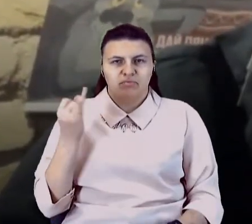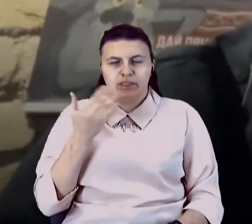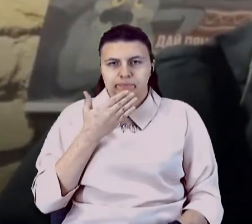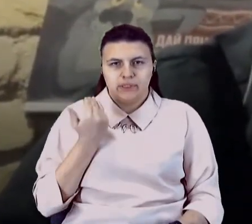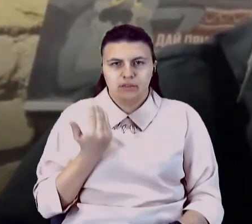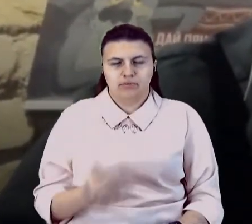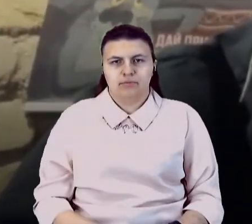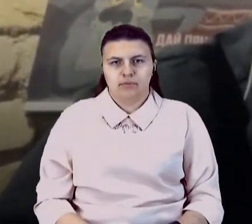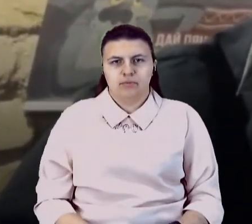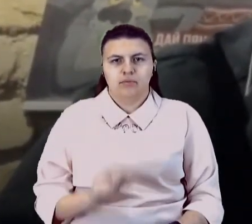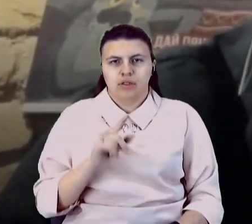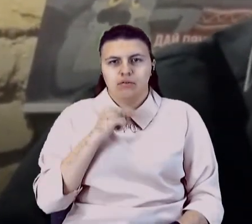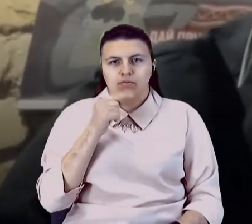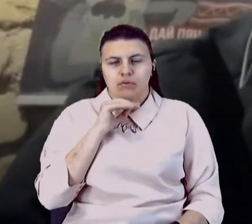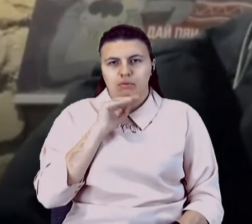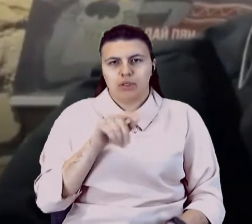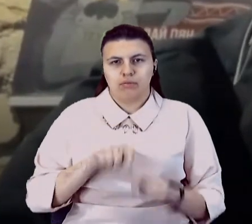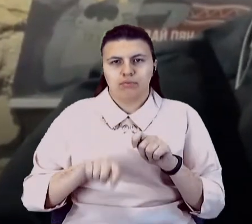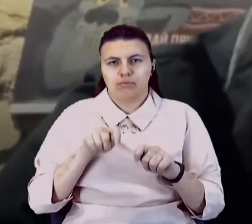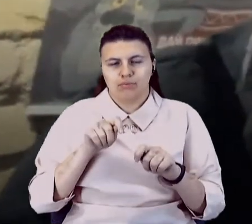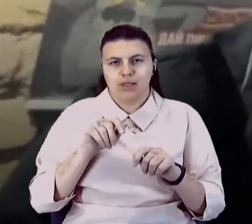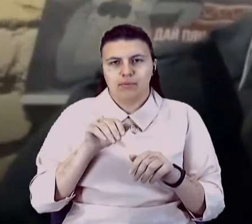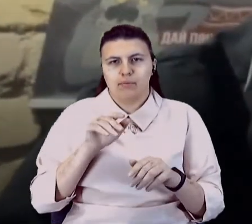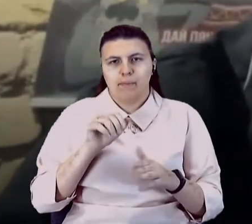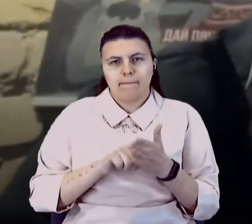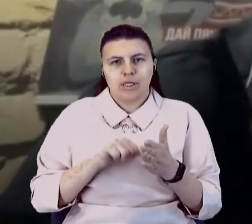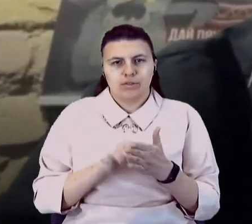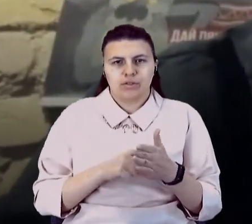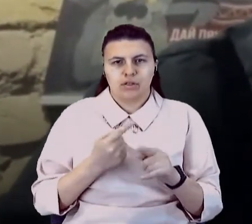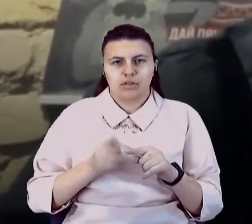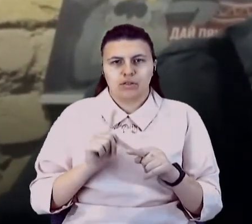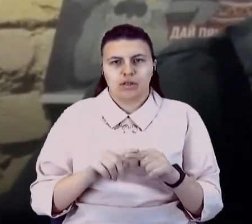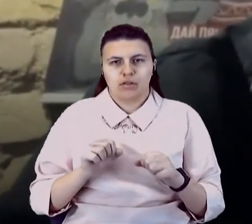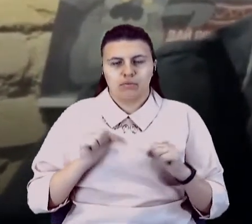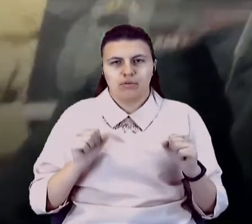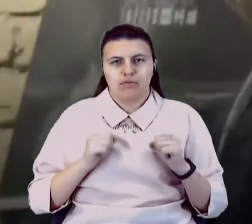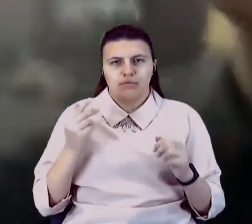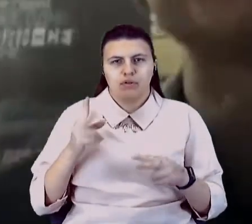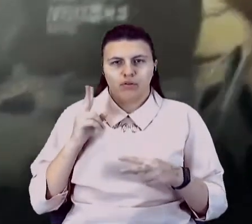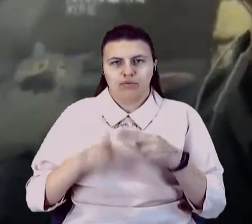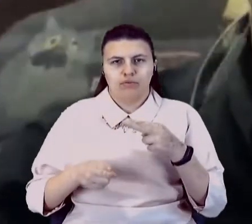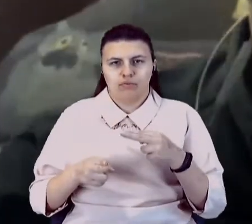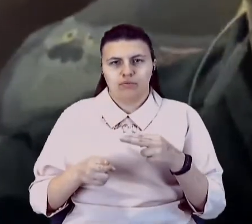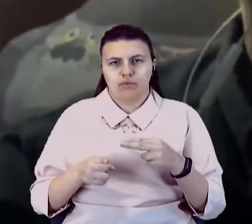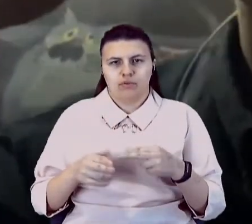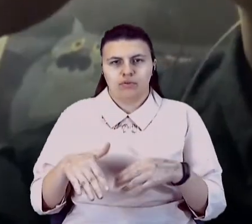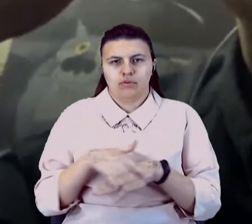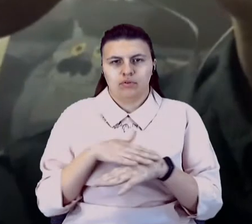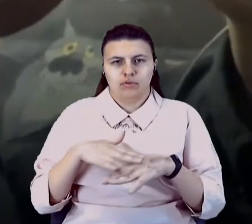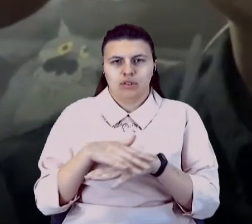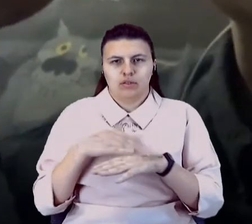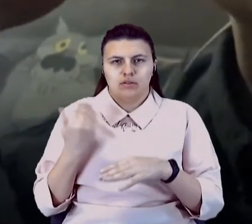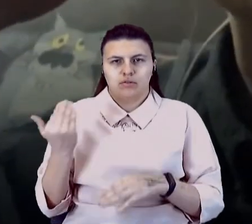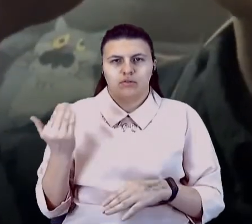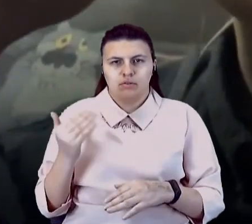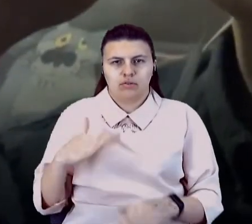експерти, це через те, що намагаються вони відрізати населення тієї території від